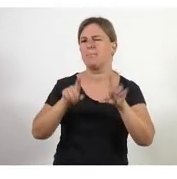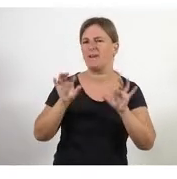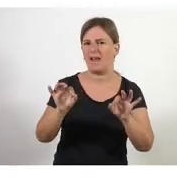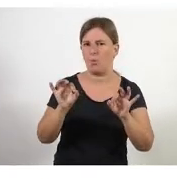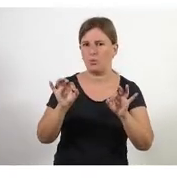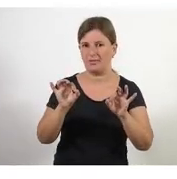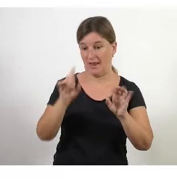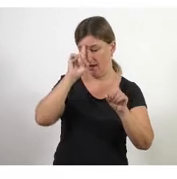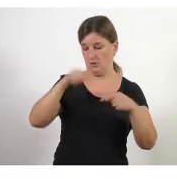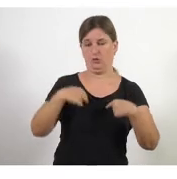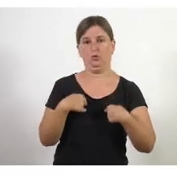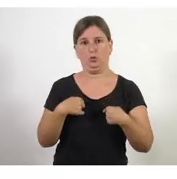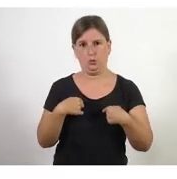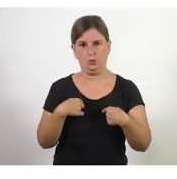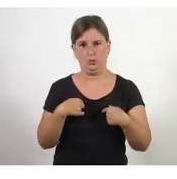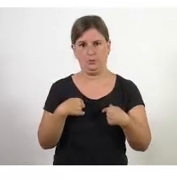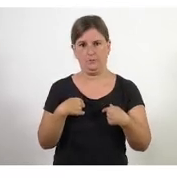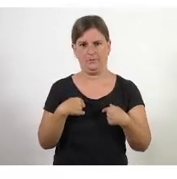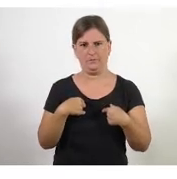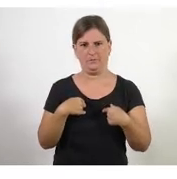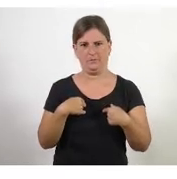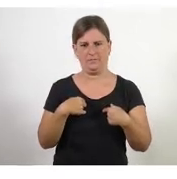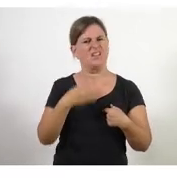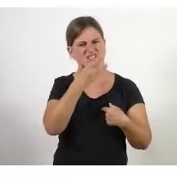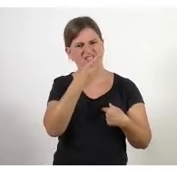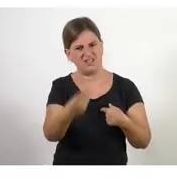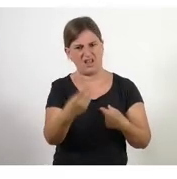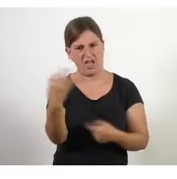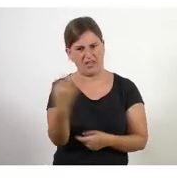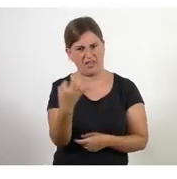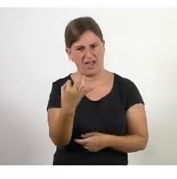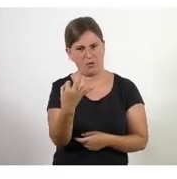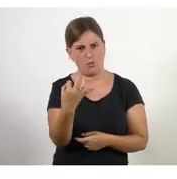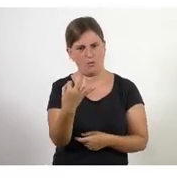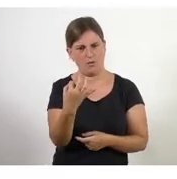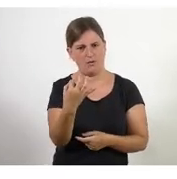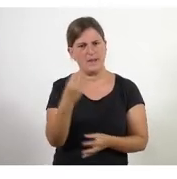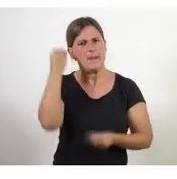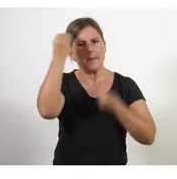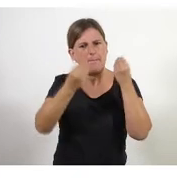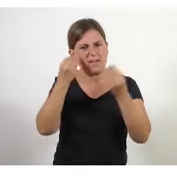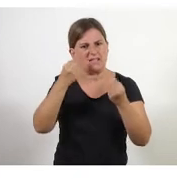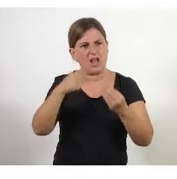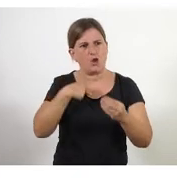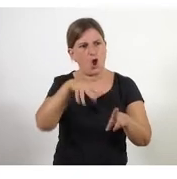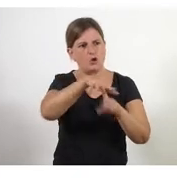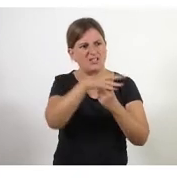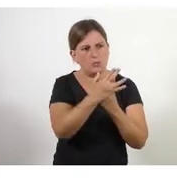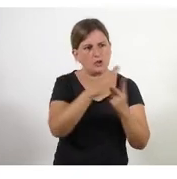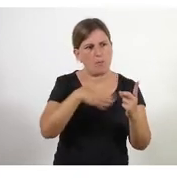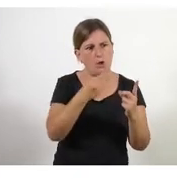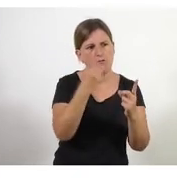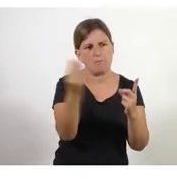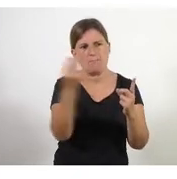a tu mateixa a tu mateix amb molta honestitat de realment creus que hi ha alguna cosa que pots millorar que has d